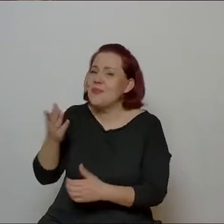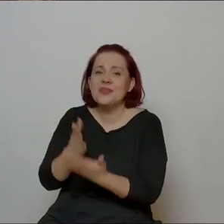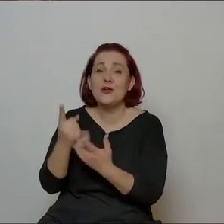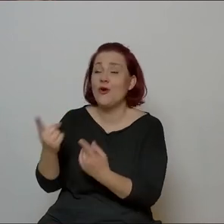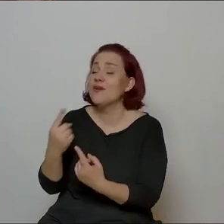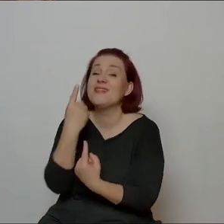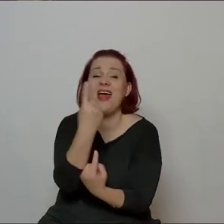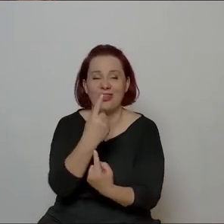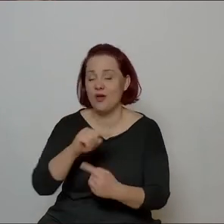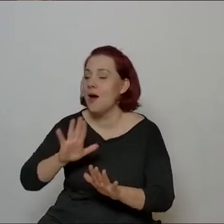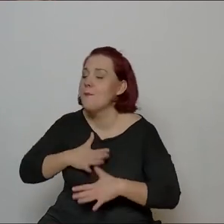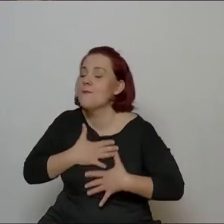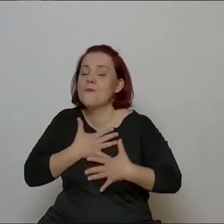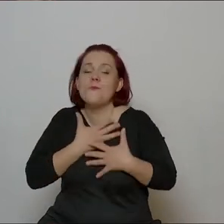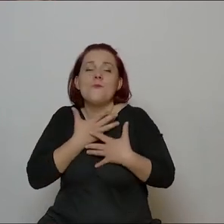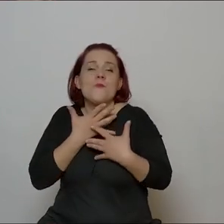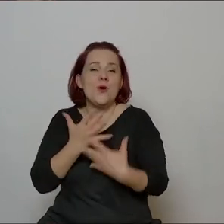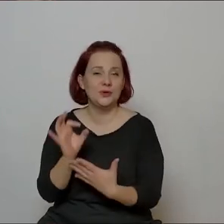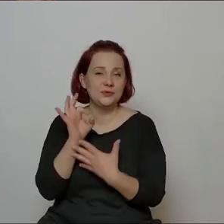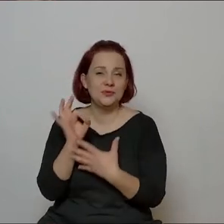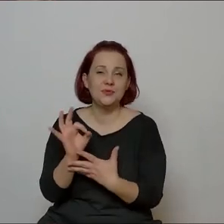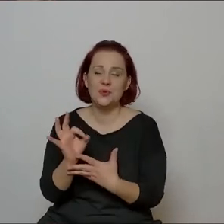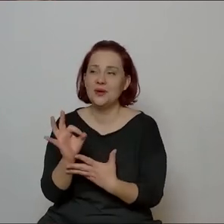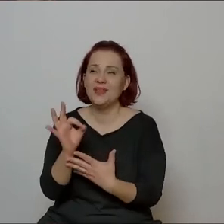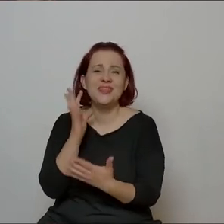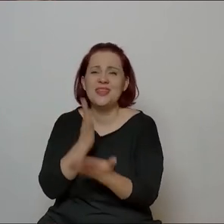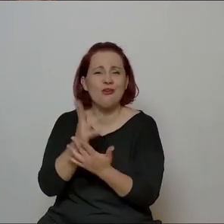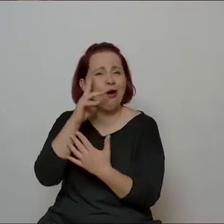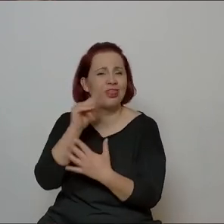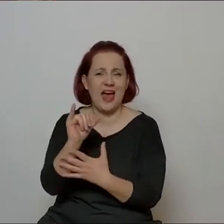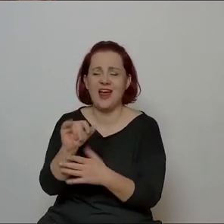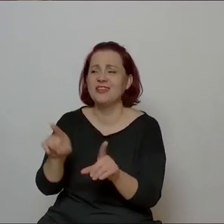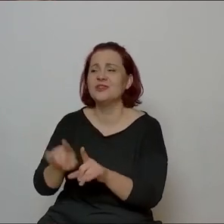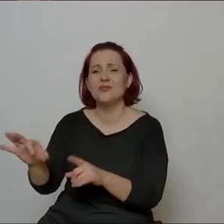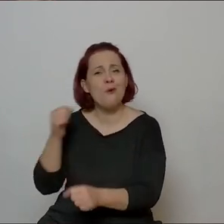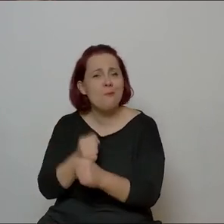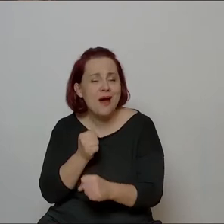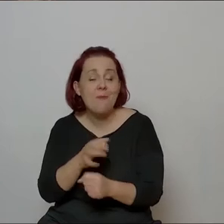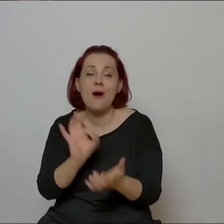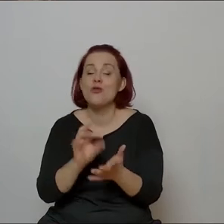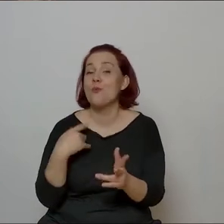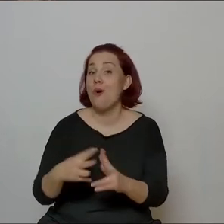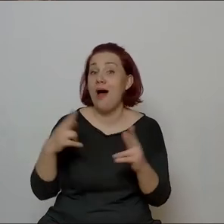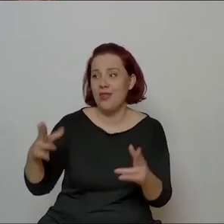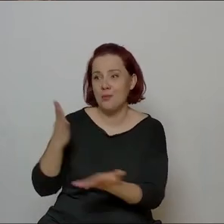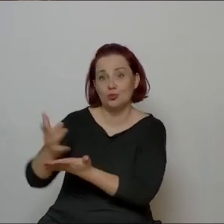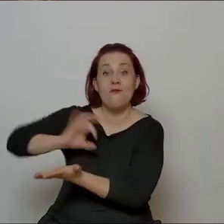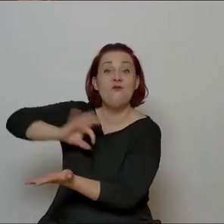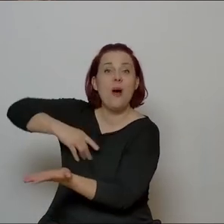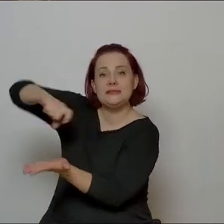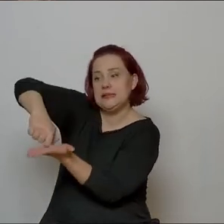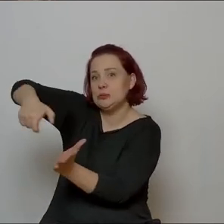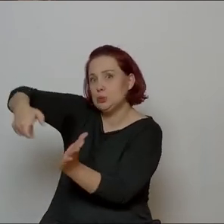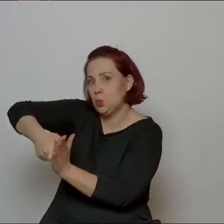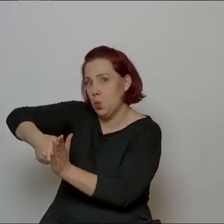podziwiam jego niezwykły, nie tylko talent, ale pracę. Bo to już był etap, kiedy on miał swoje studio i siedział i